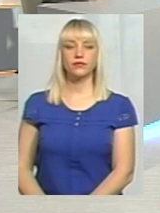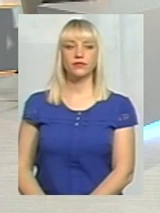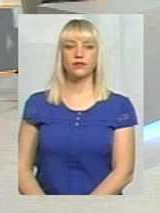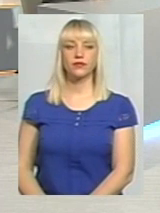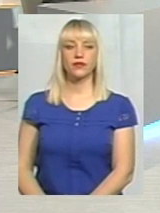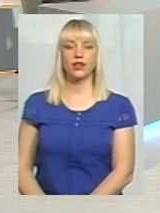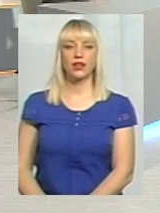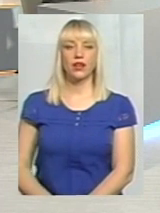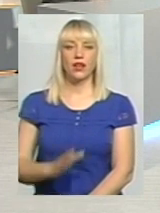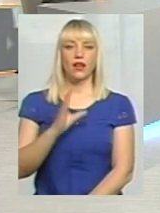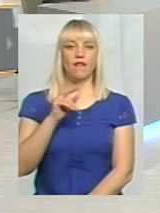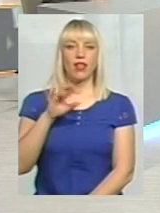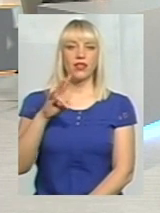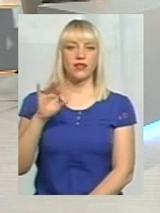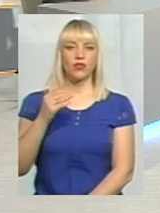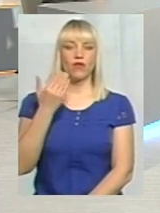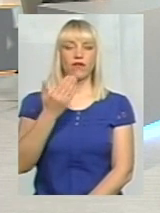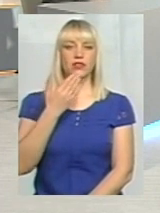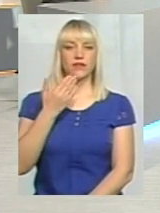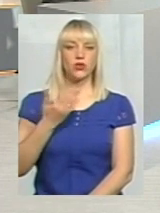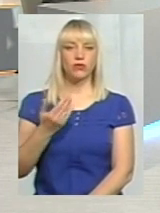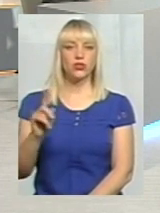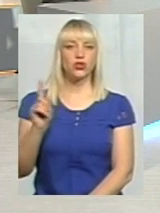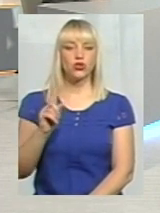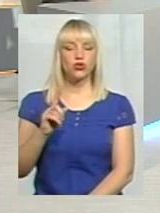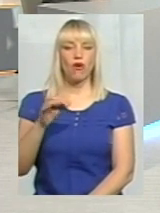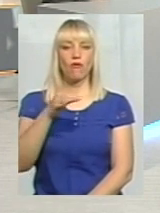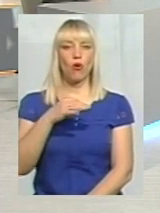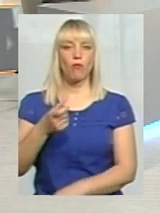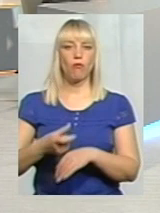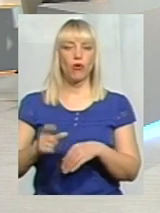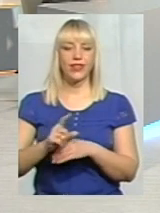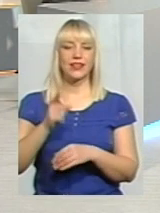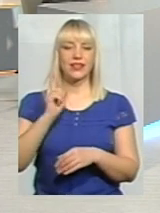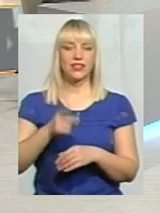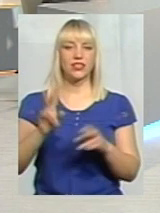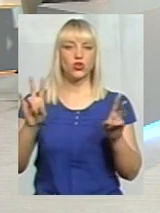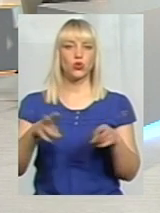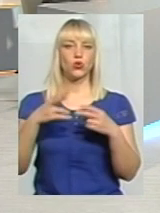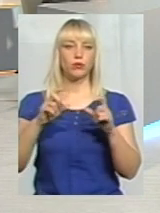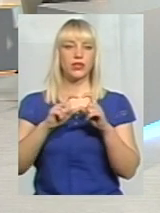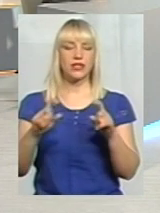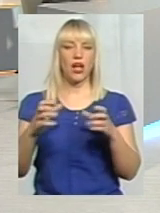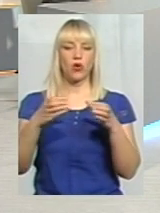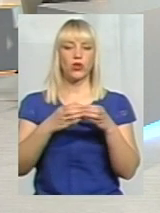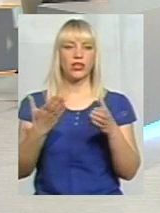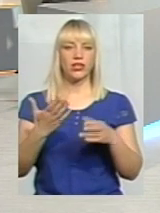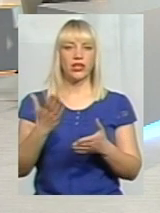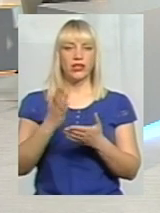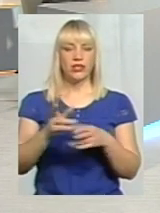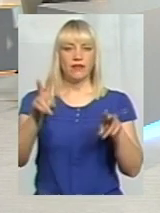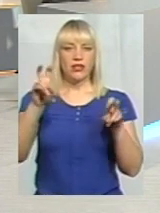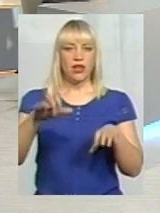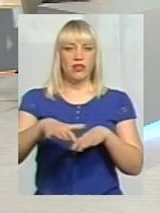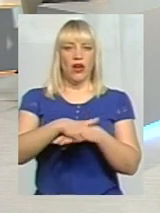Пані Валентину, звітуючи, зазначили, що в області понад тисячу клубних закладів, а колективи, які носять звання народних,